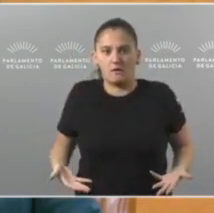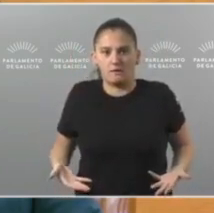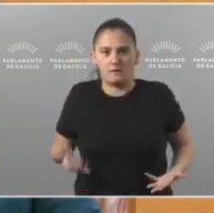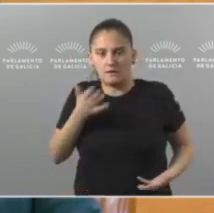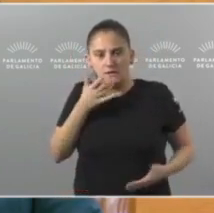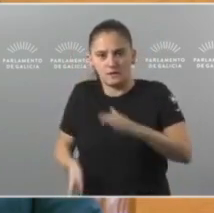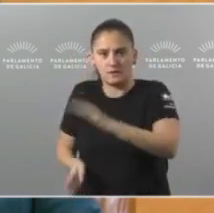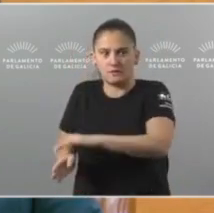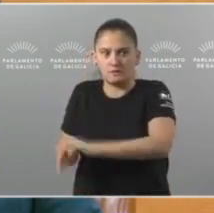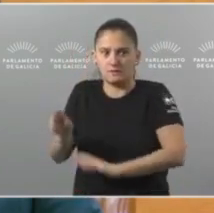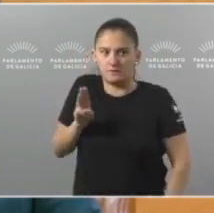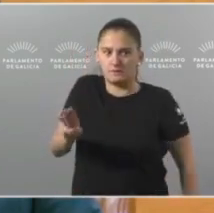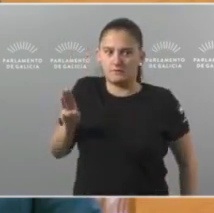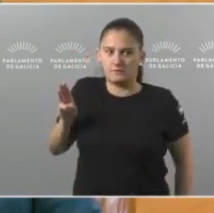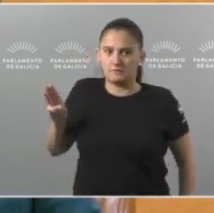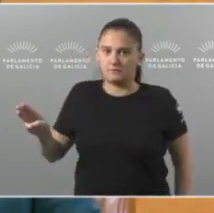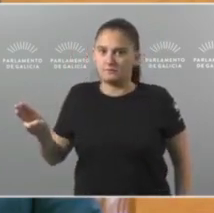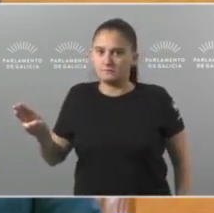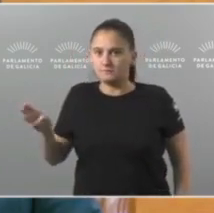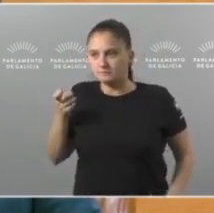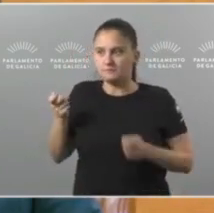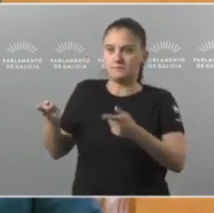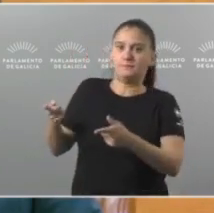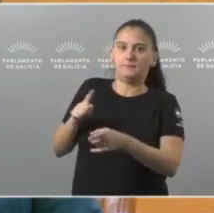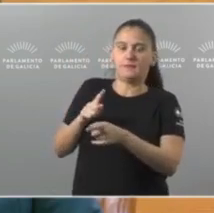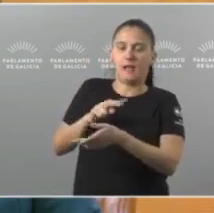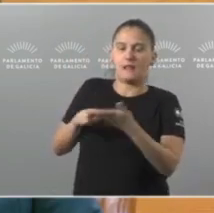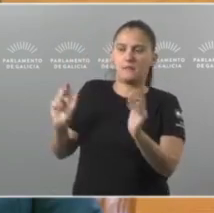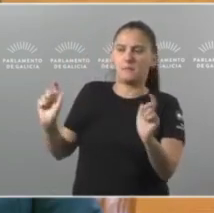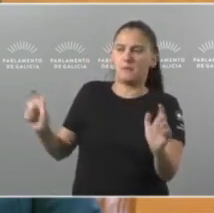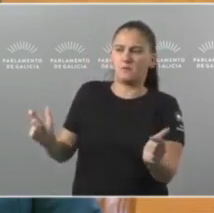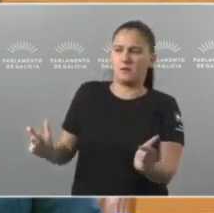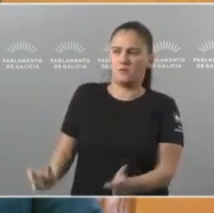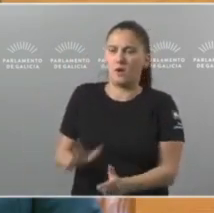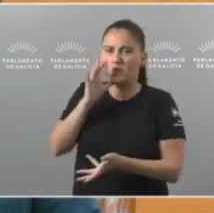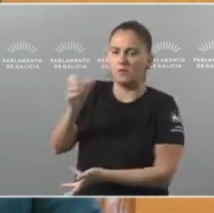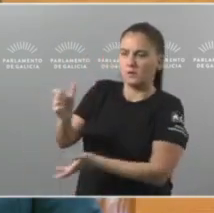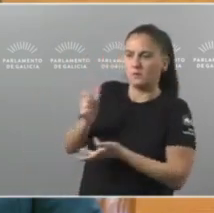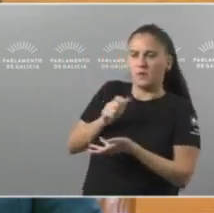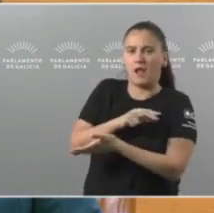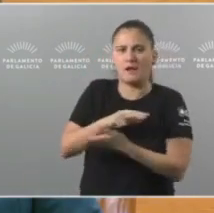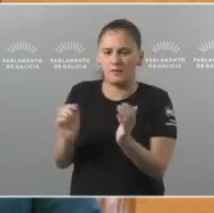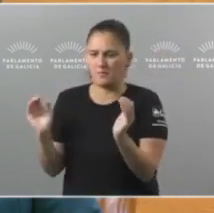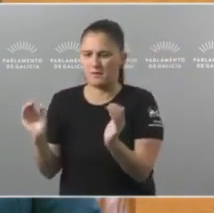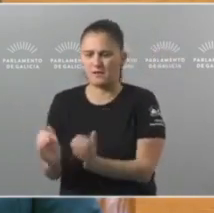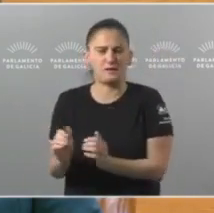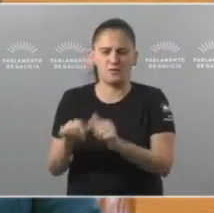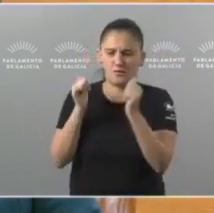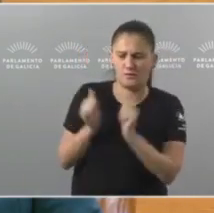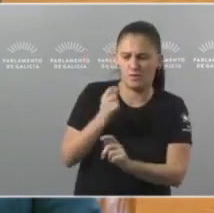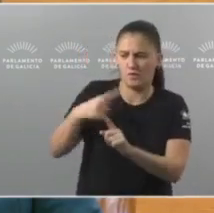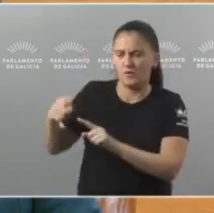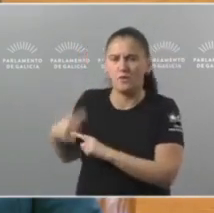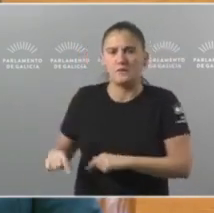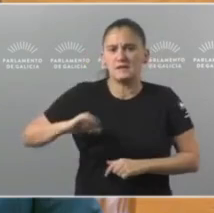un goberno do PP que está facendo que Galiza vaya menos, porque nos deixan unha Galiza máis pequena en todos os ámbitos, con menos